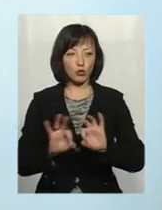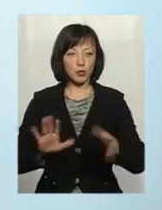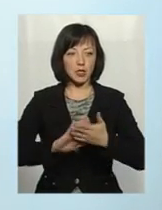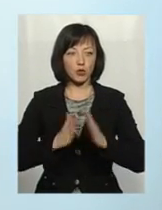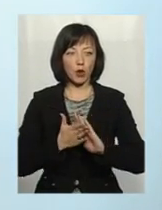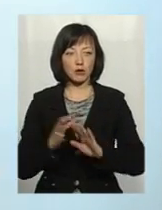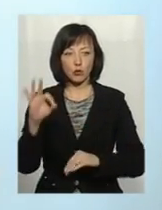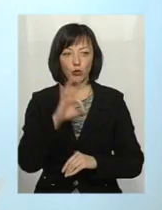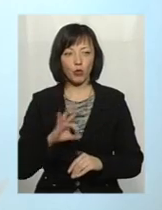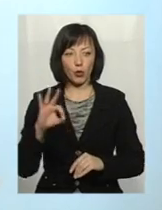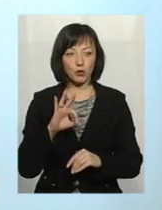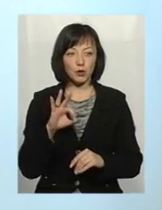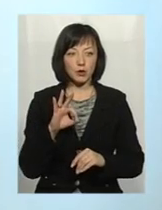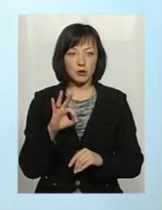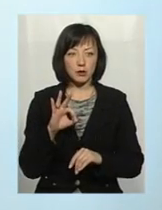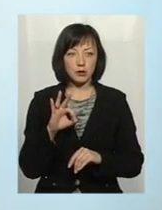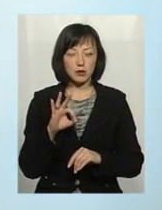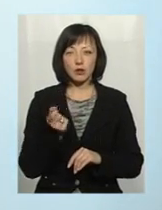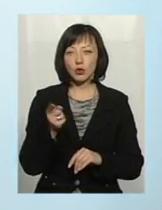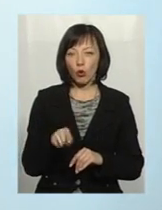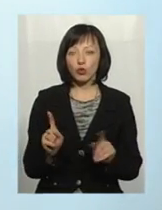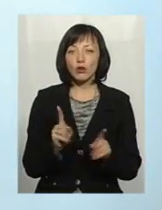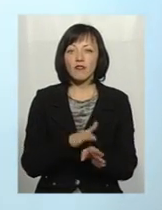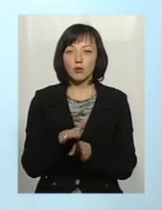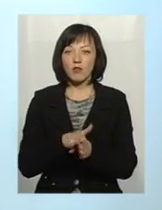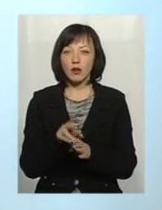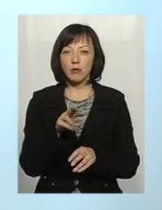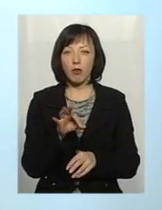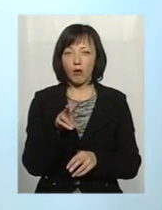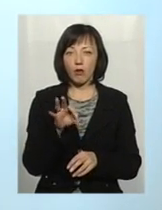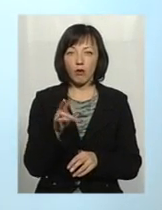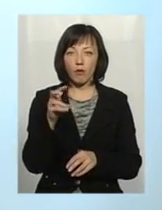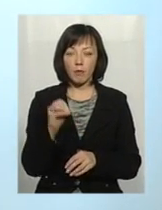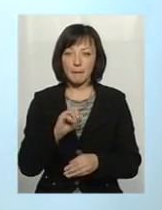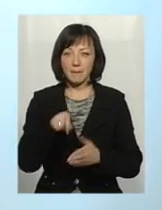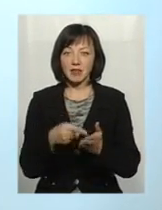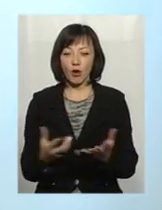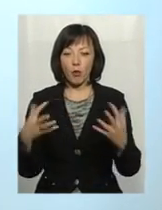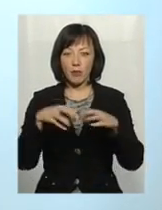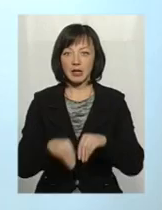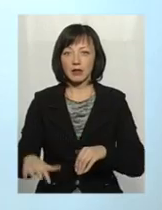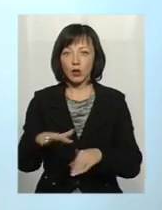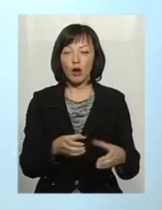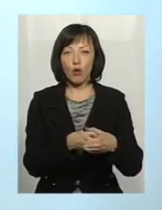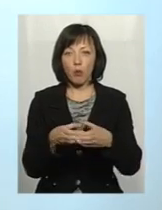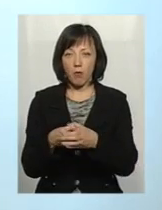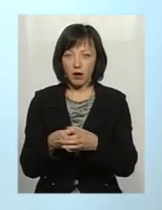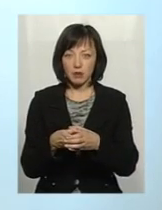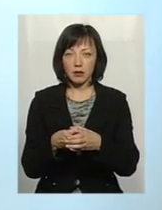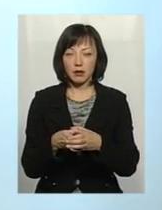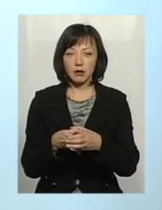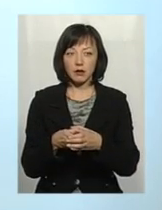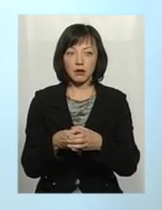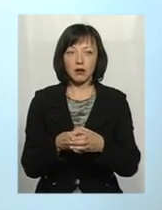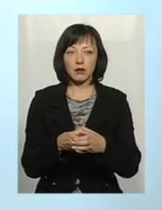ситуацію щодо того, що відбувається в Полонській міській об'єднанні територіальній громаді Олександра